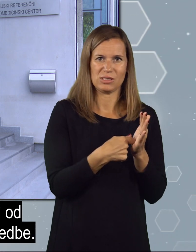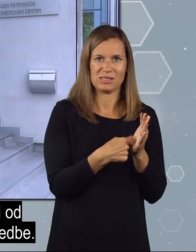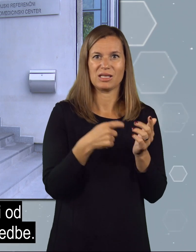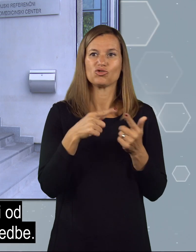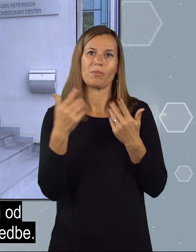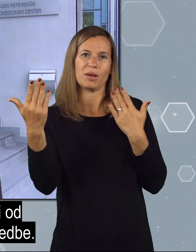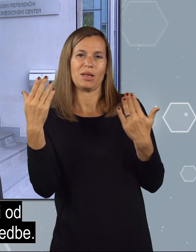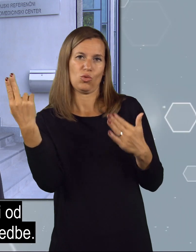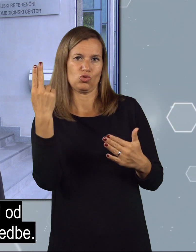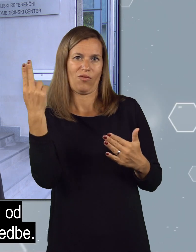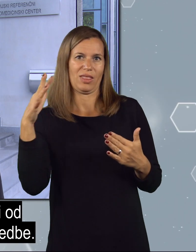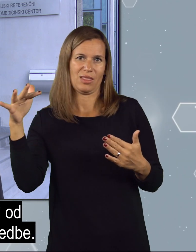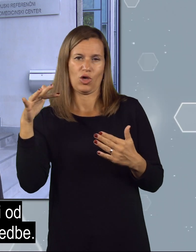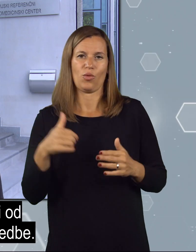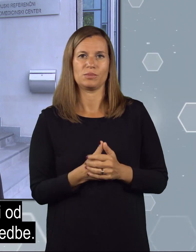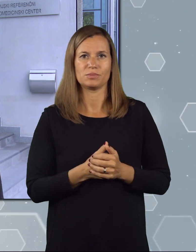slovenske uredbe.